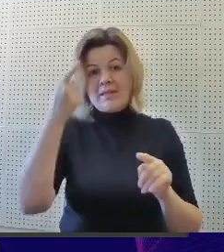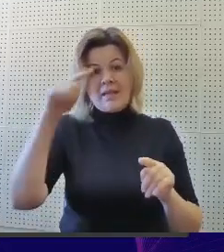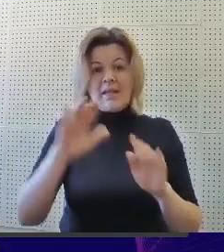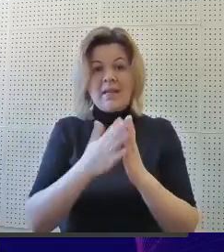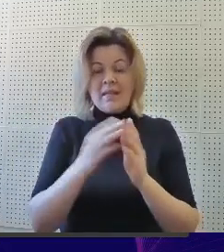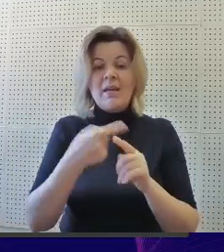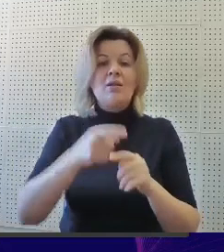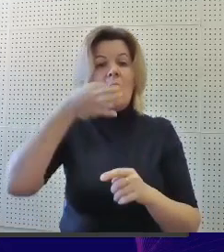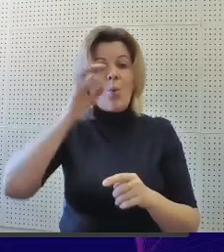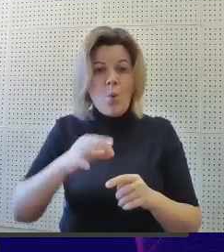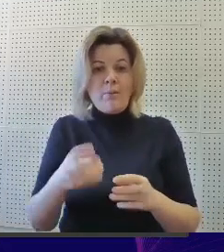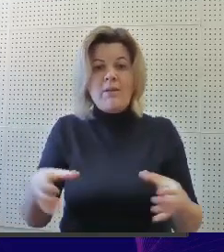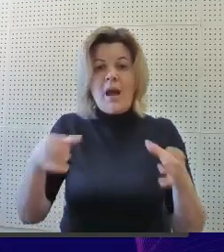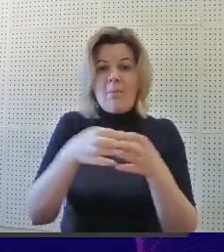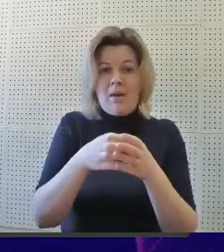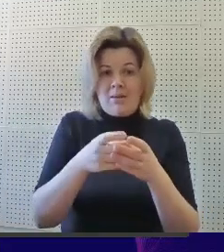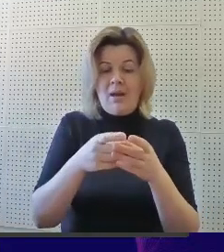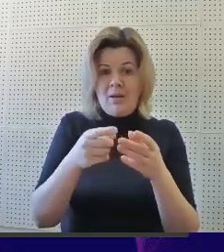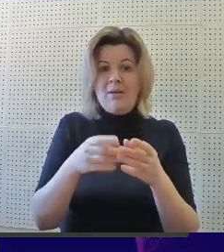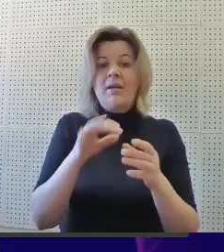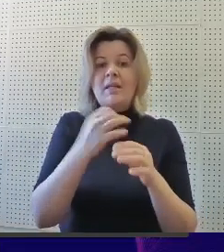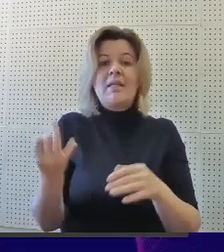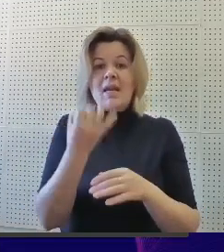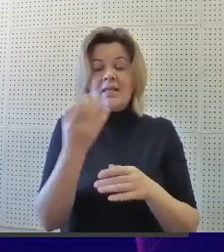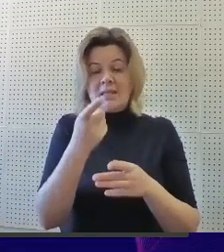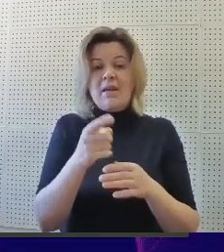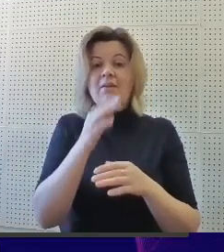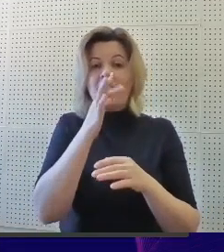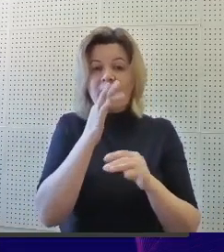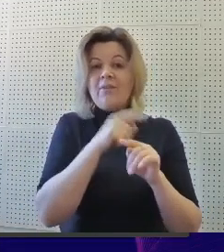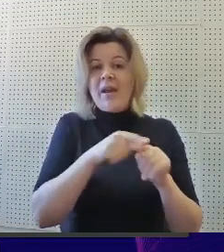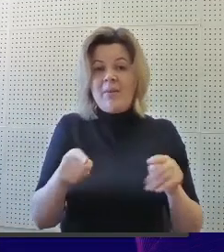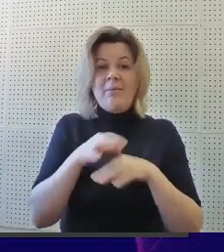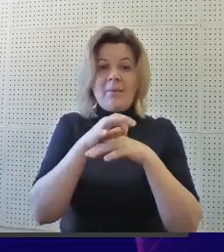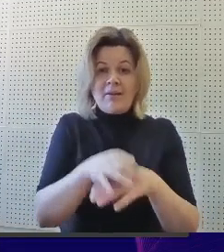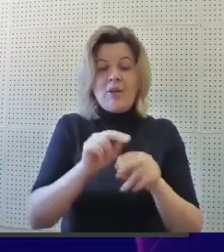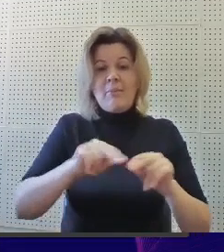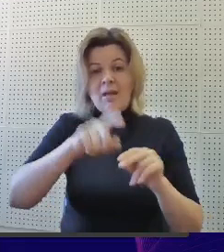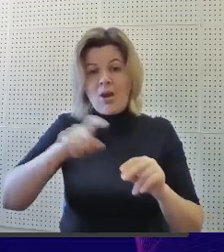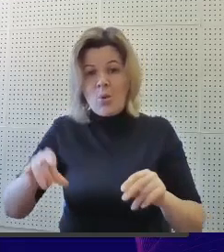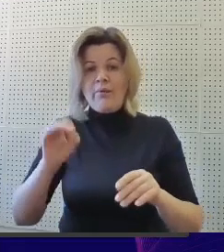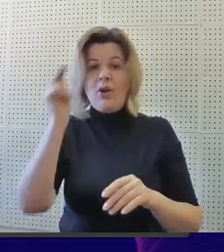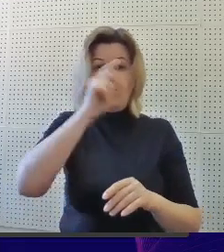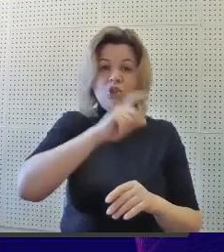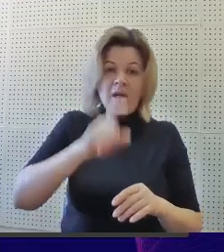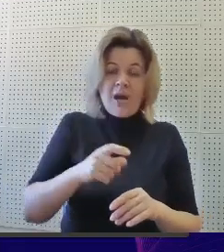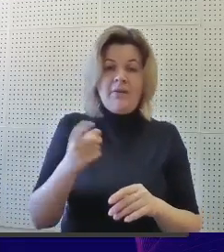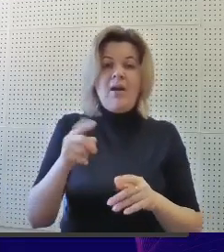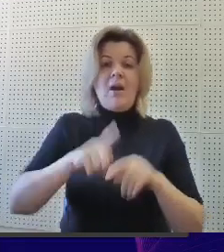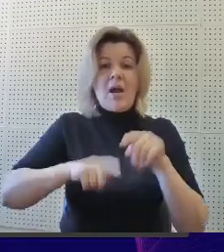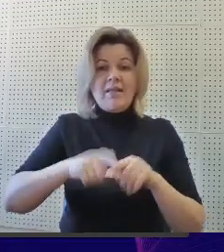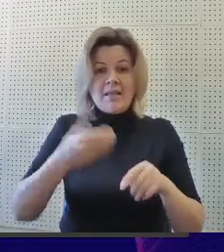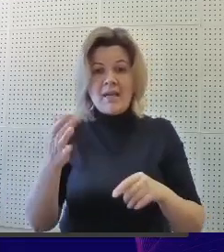создания книги это опыт командообразования и интересное время препровождения педагогов с учениками, их родителями и